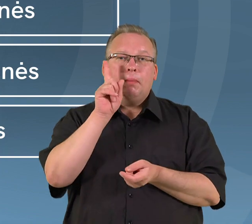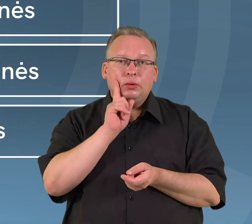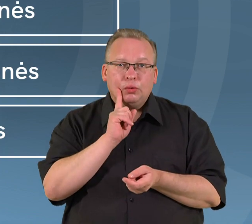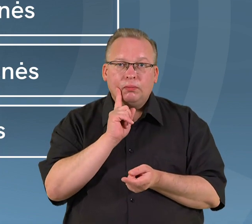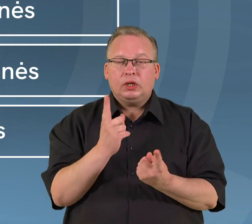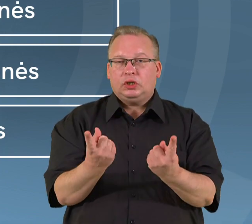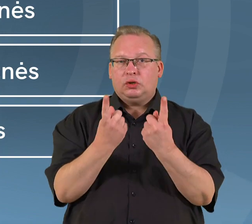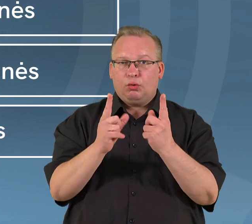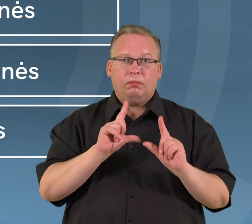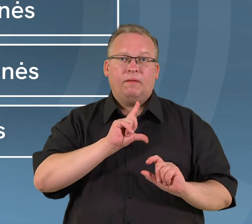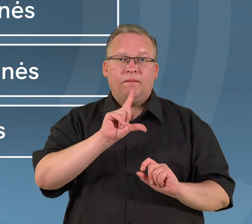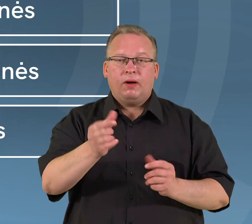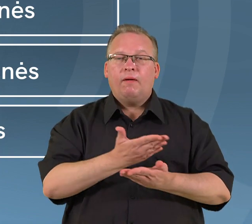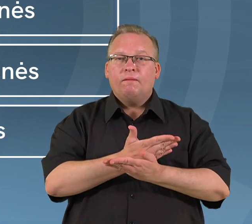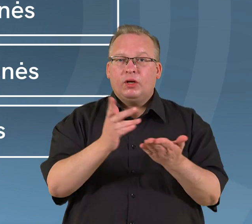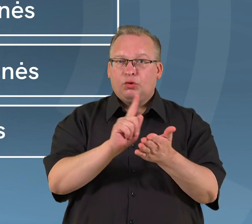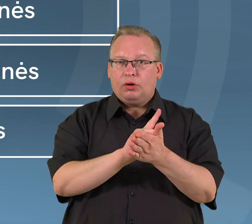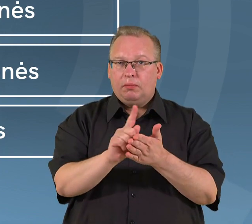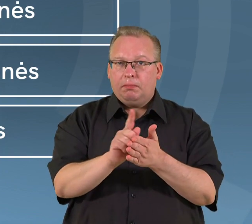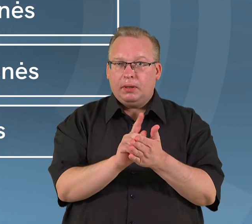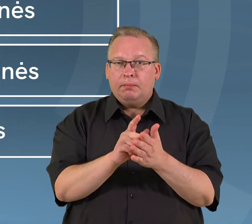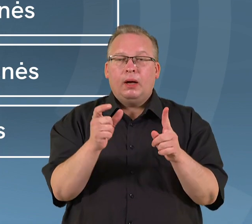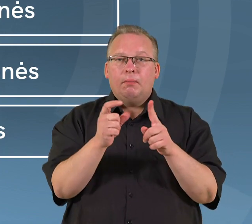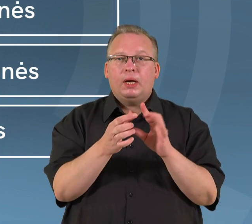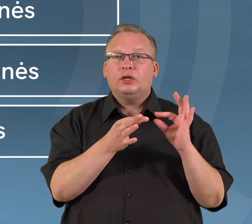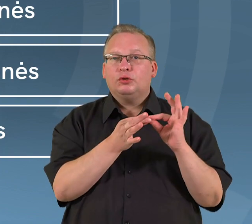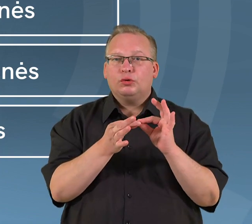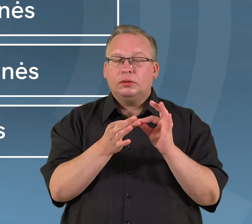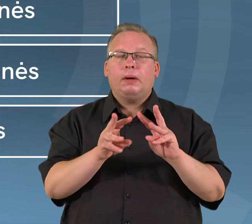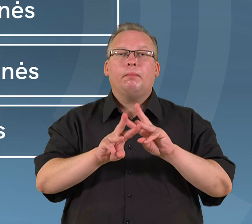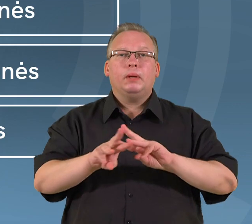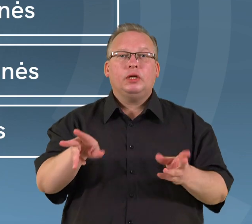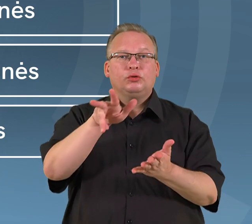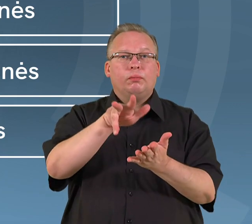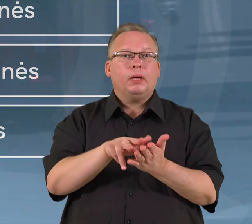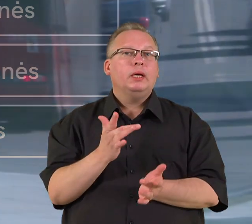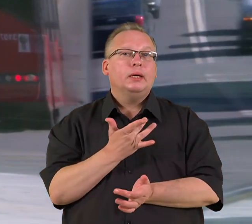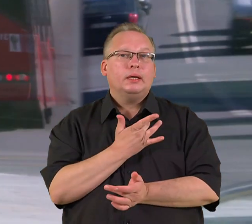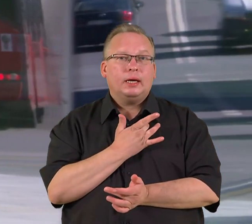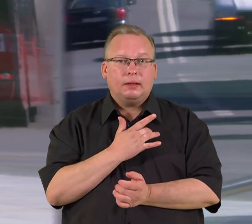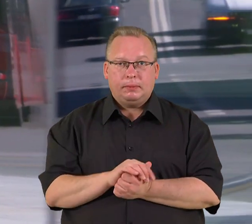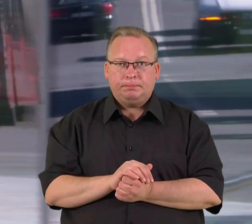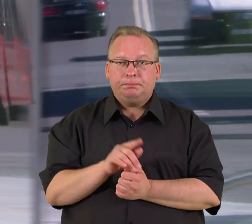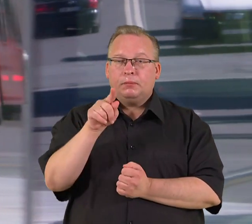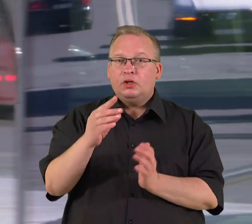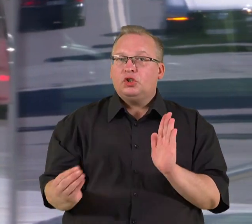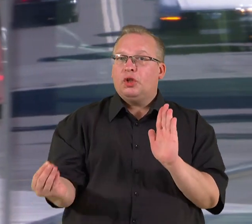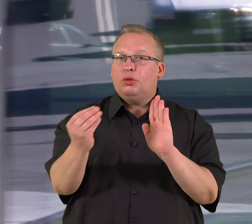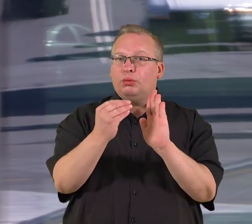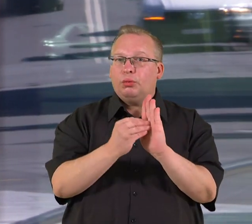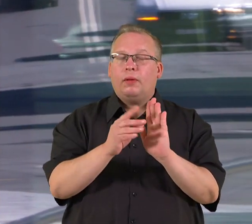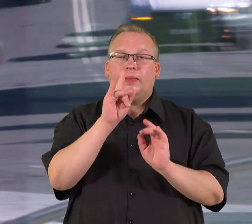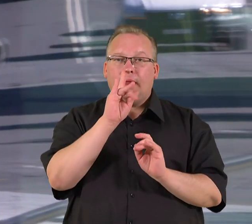ir saugos vykimo viešojo transporto priemonės pagal susisiekimo ministro tvirtinamus reikalavimus. Ši nuostata nebus